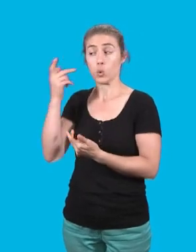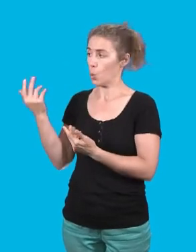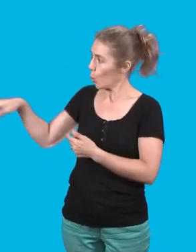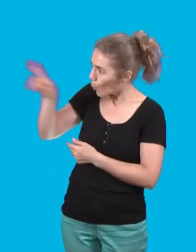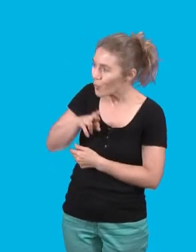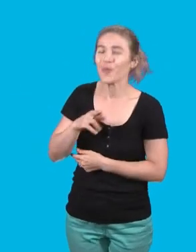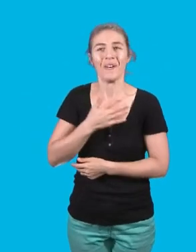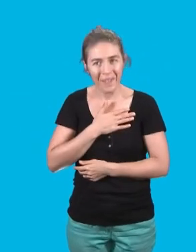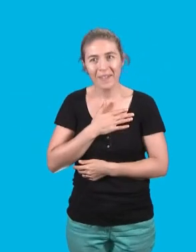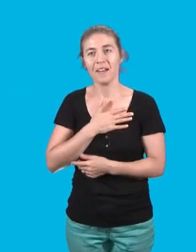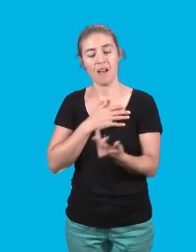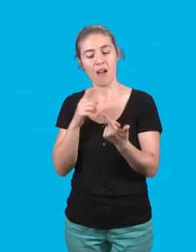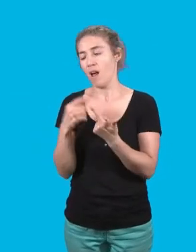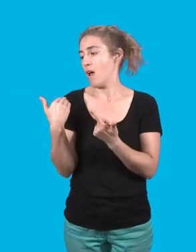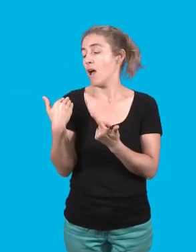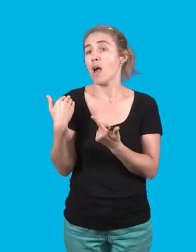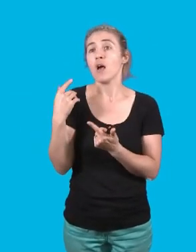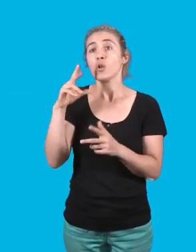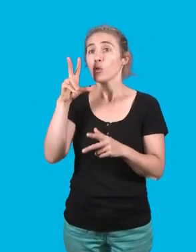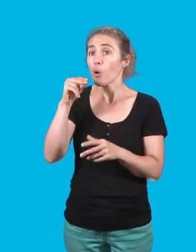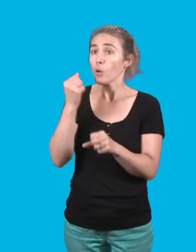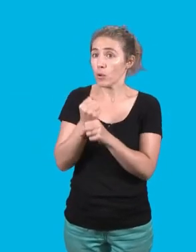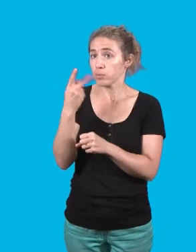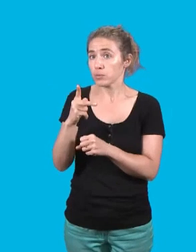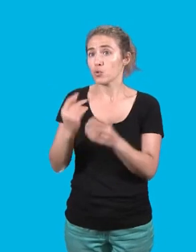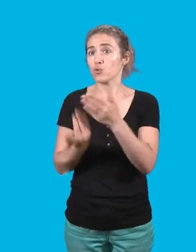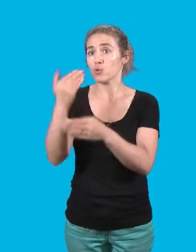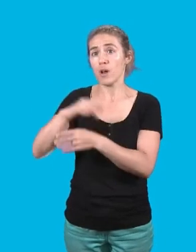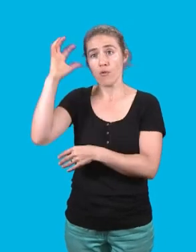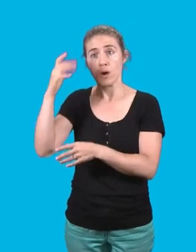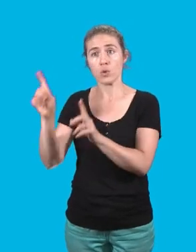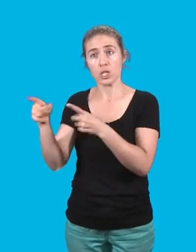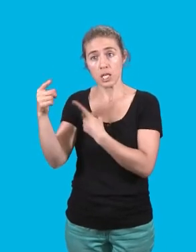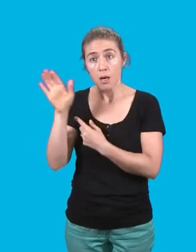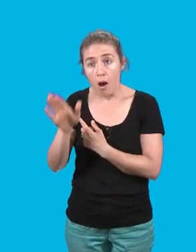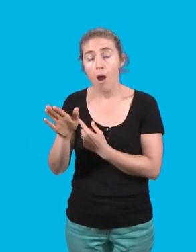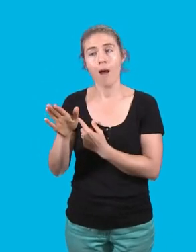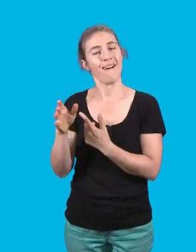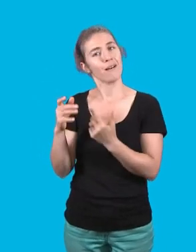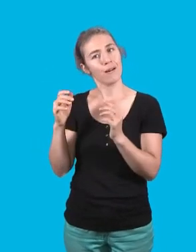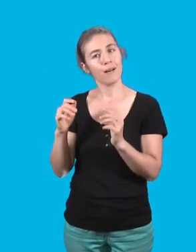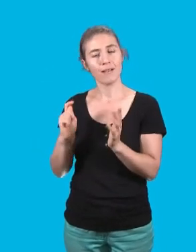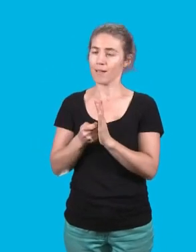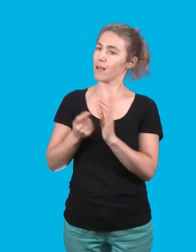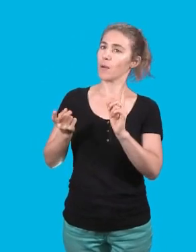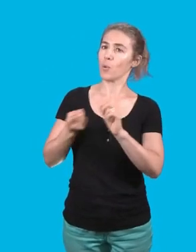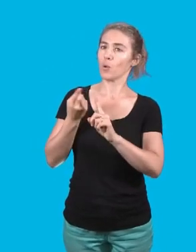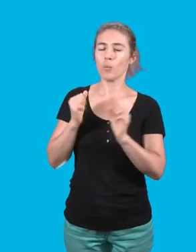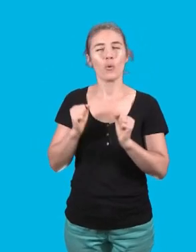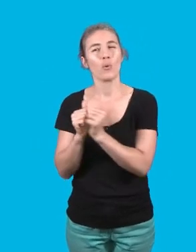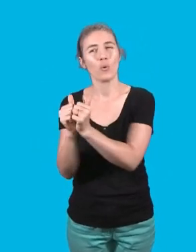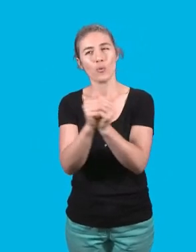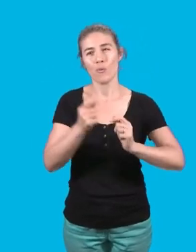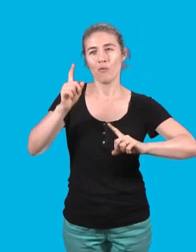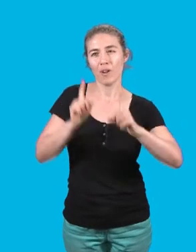les 30 ans de la folle journée. C'est quand même un beau moment. Je crois que nous pourrions célébrer ensemble. On l'aurait